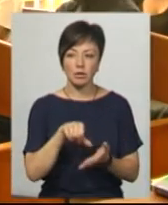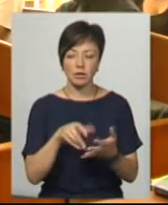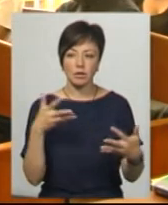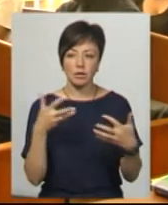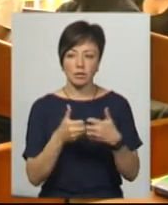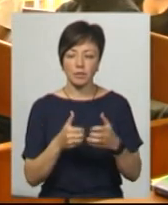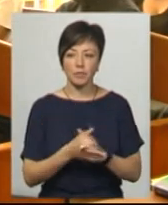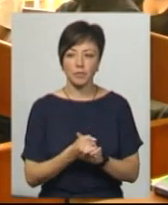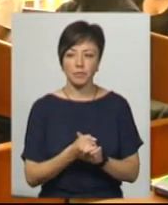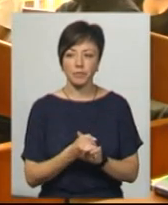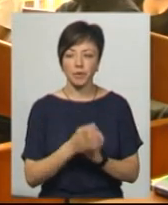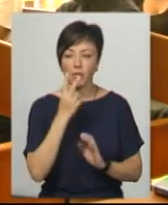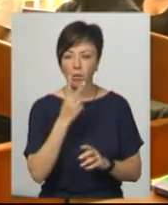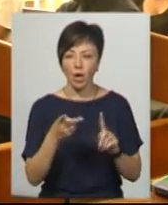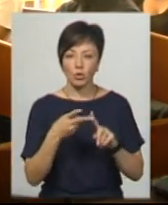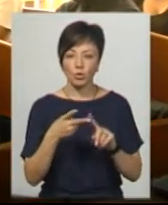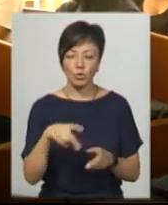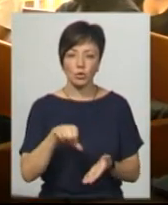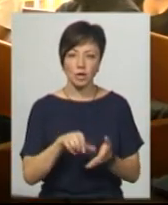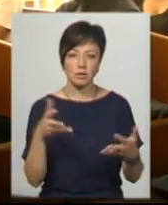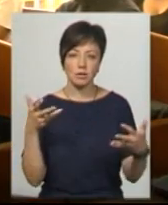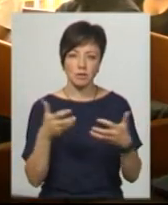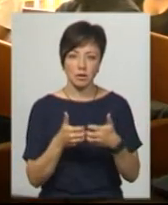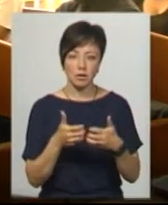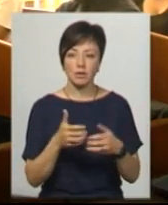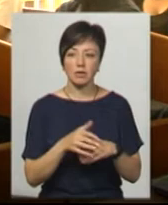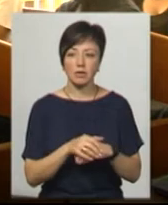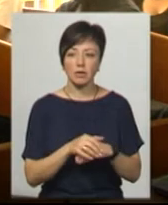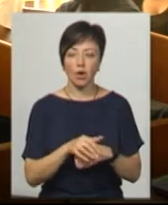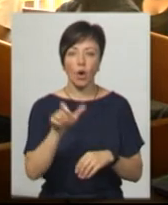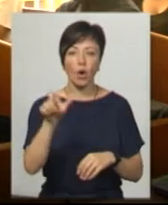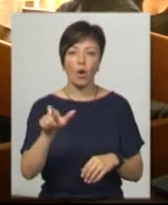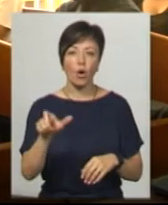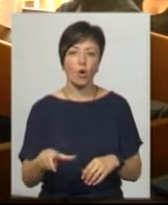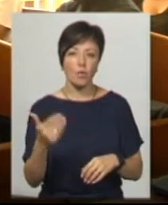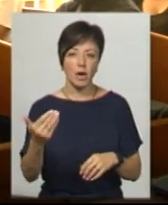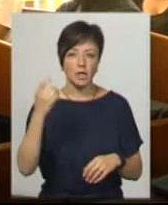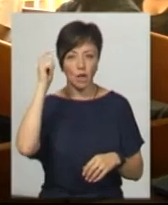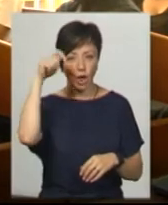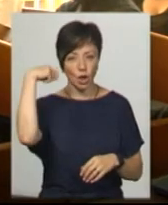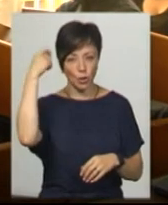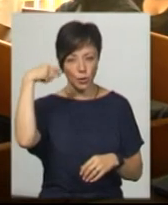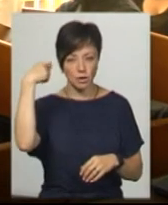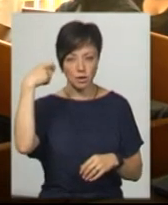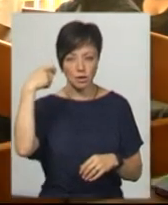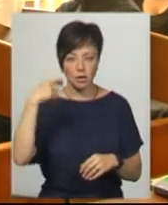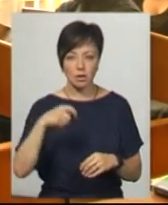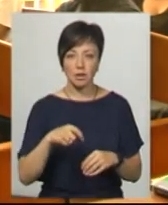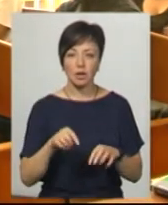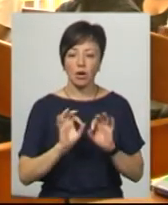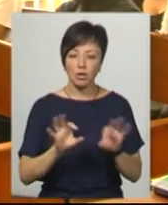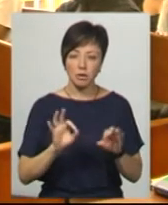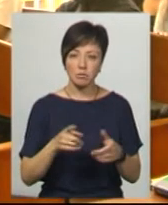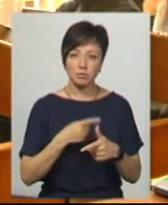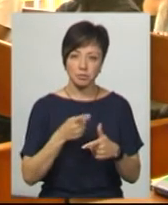Побачили другого учасника Рожадянської проводи, в другому день Турції, вже не скажу, як він називався,